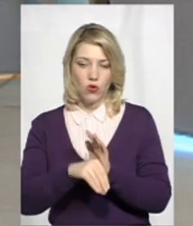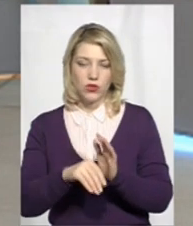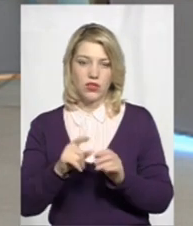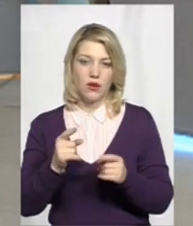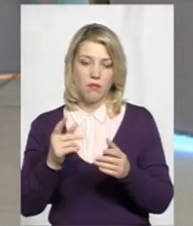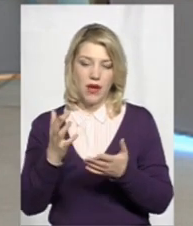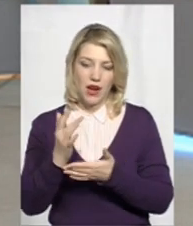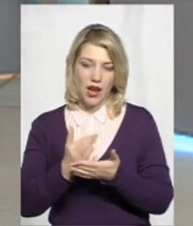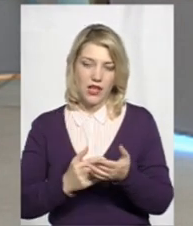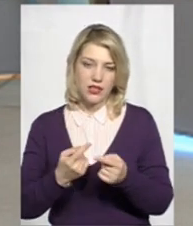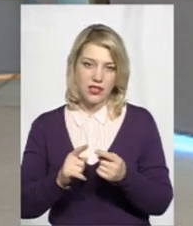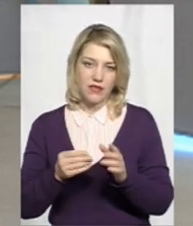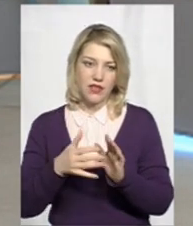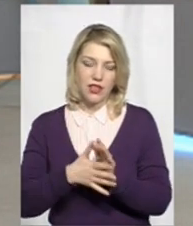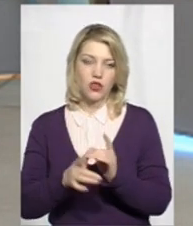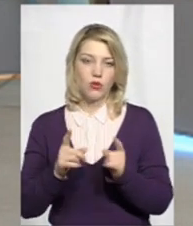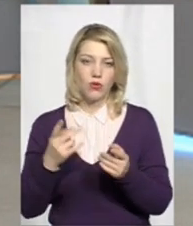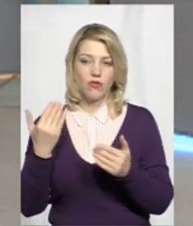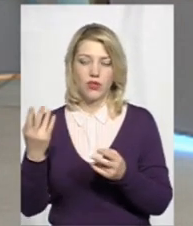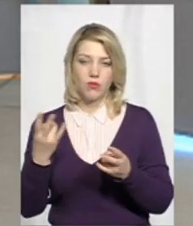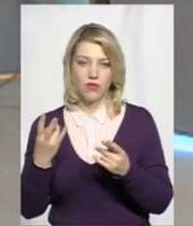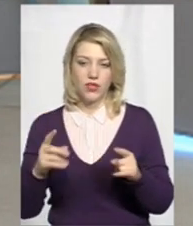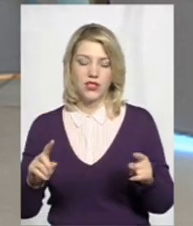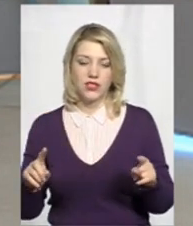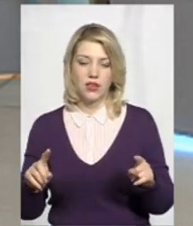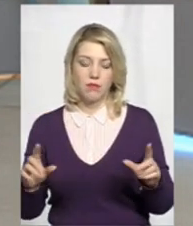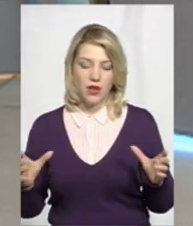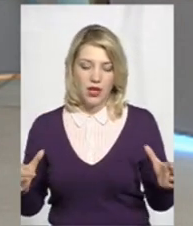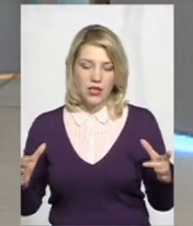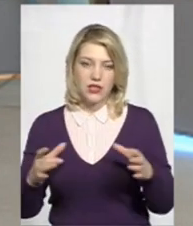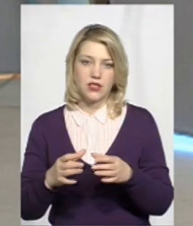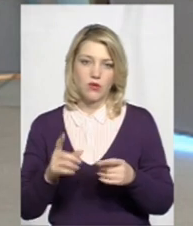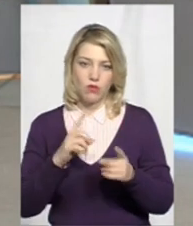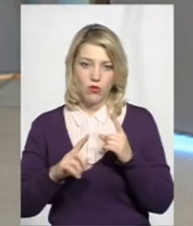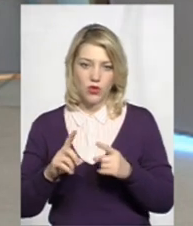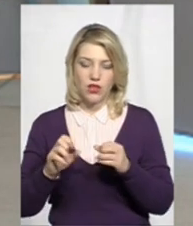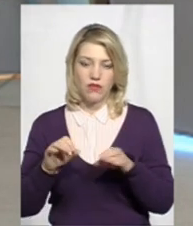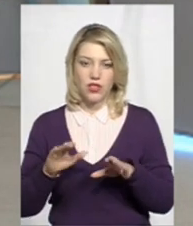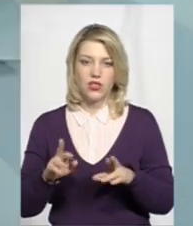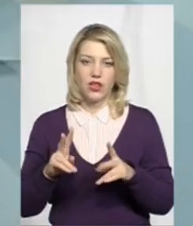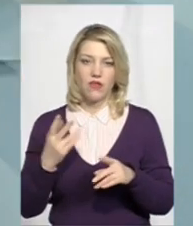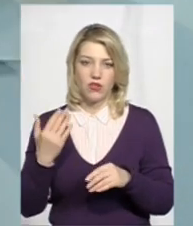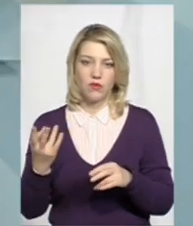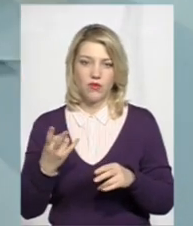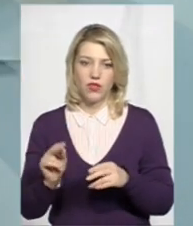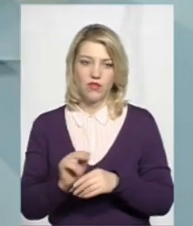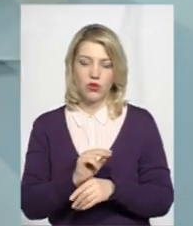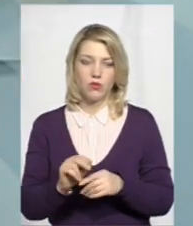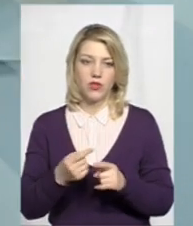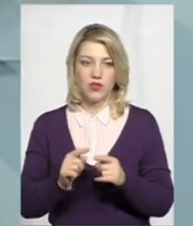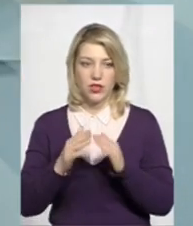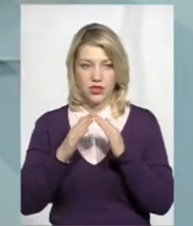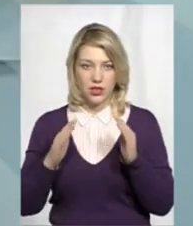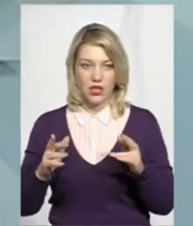витрат, тому вони повинні зібрати збори, організувати, вирішити, як вони мають відремонтувати цей дах,